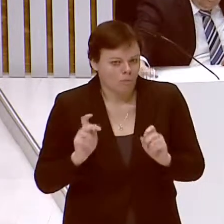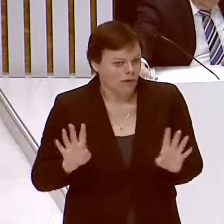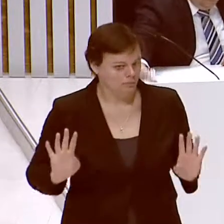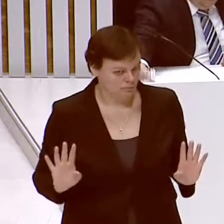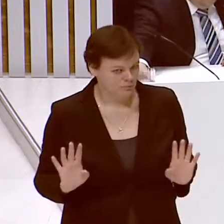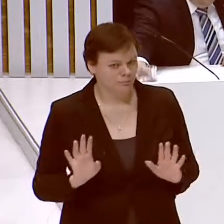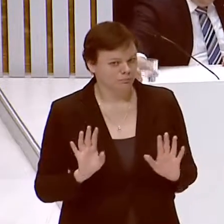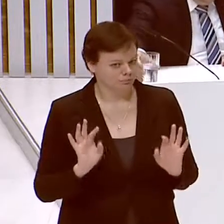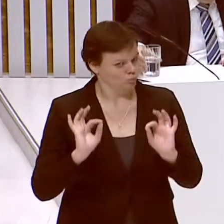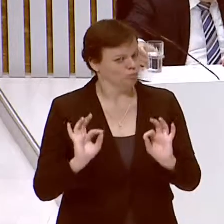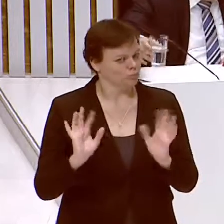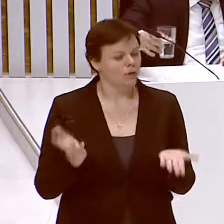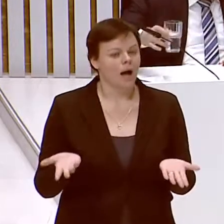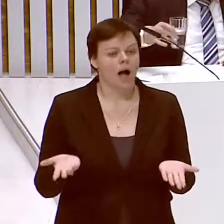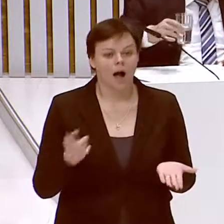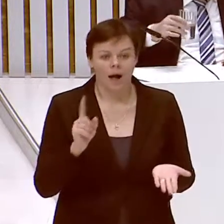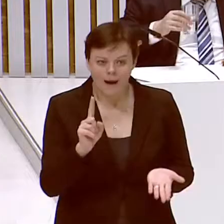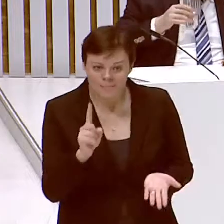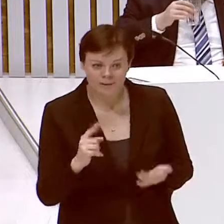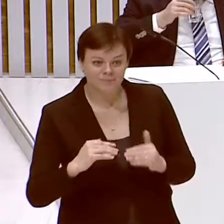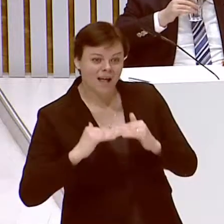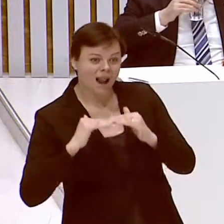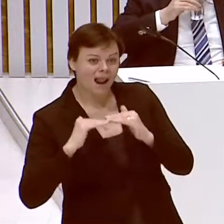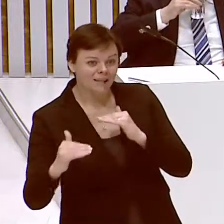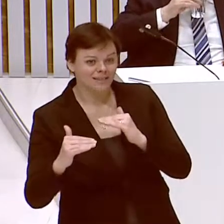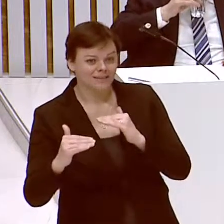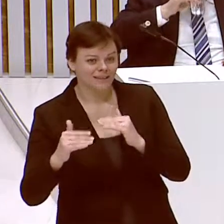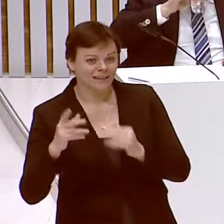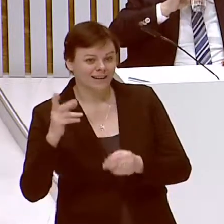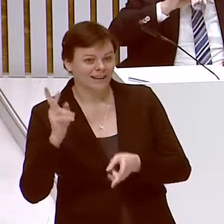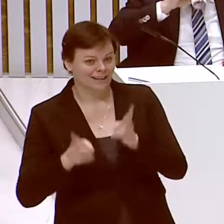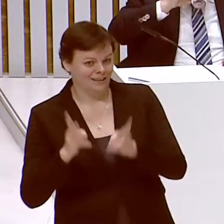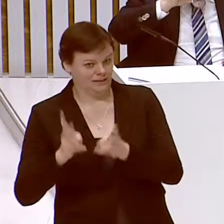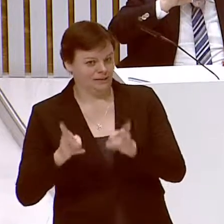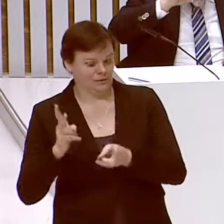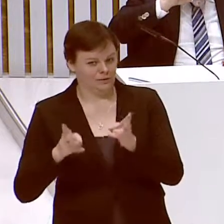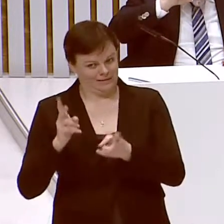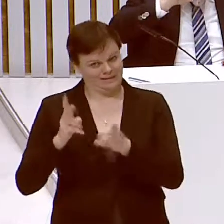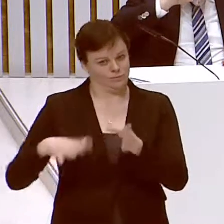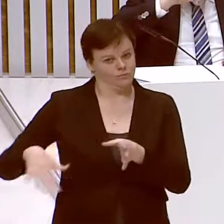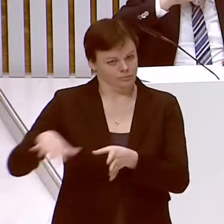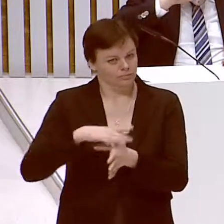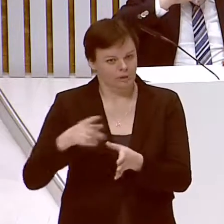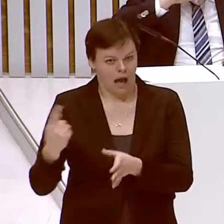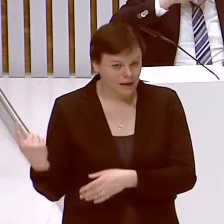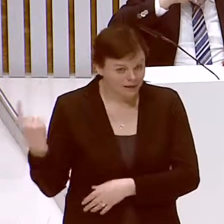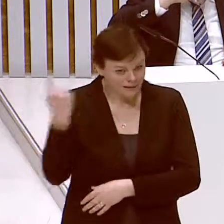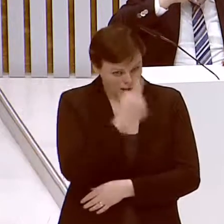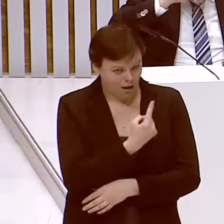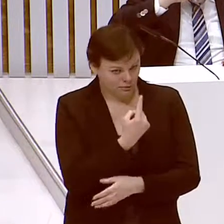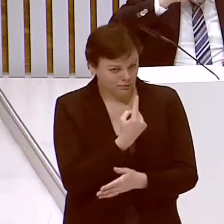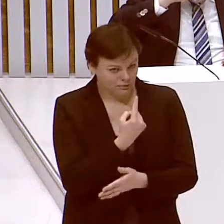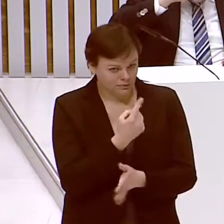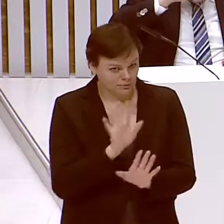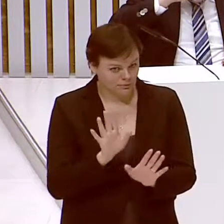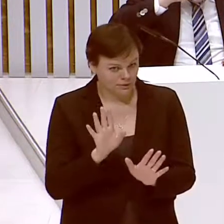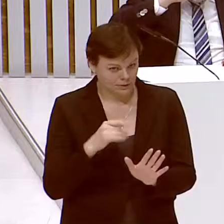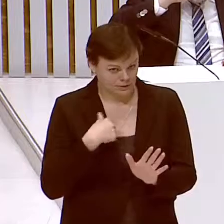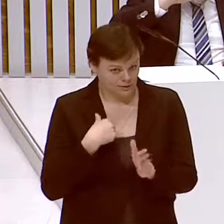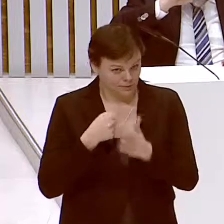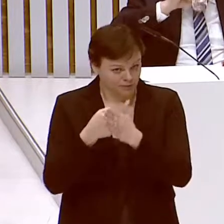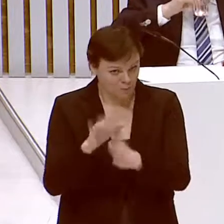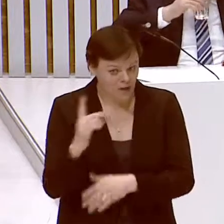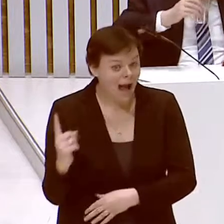Die Landesregierung hat es dann nach einem Jahr geschafft, nach einem Jahr betont, diesen